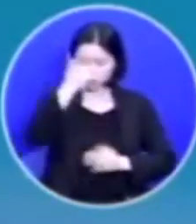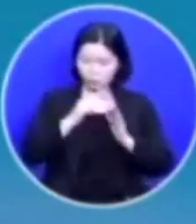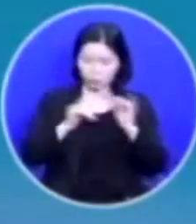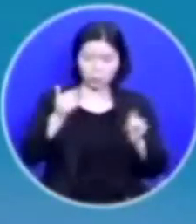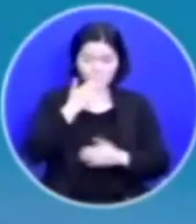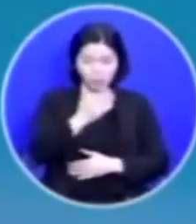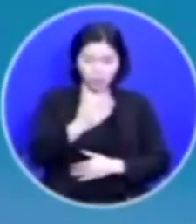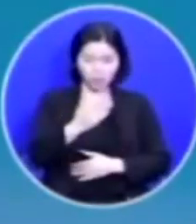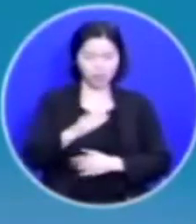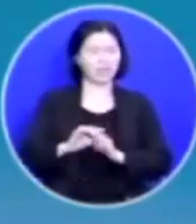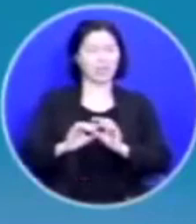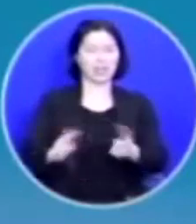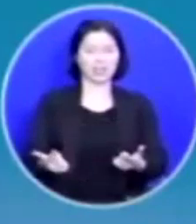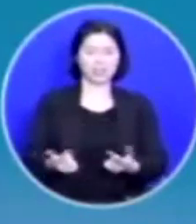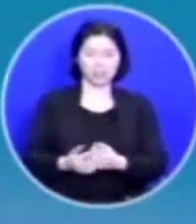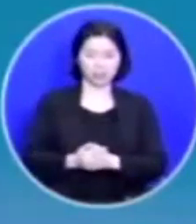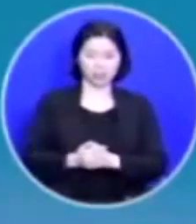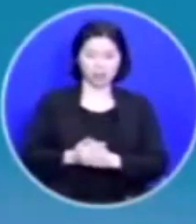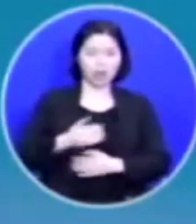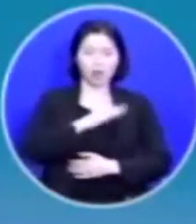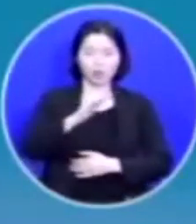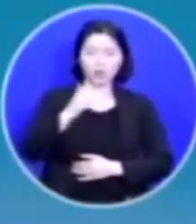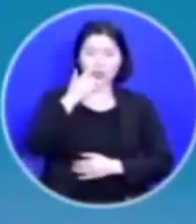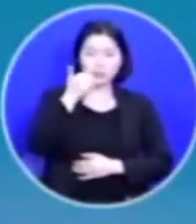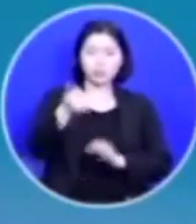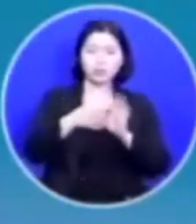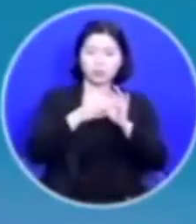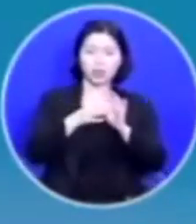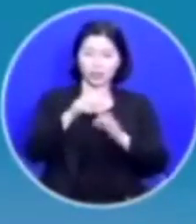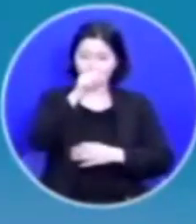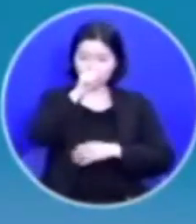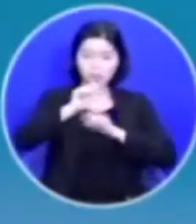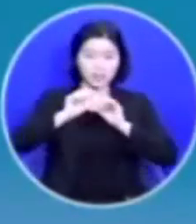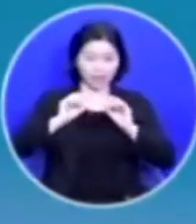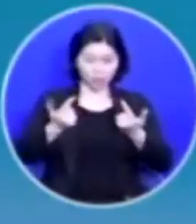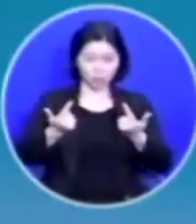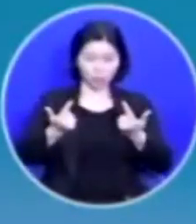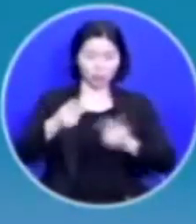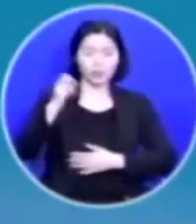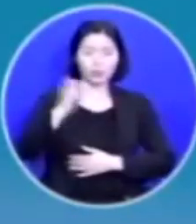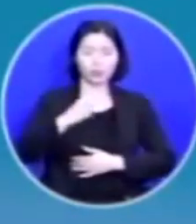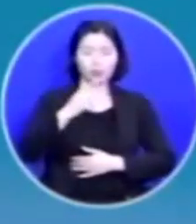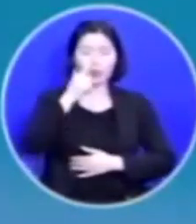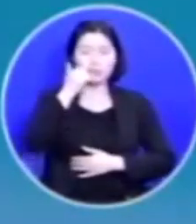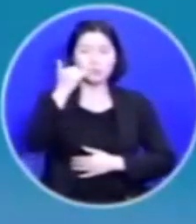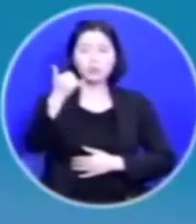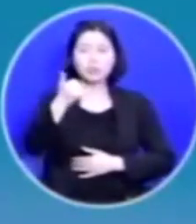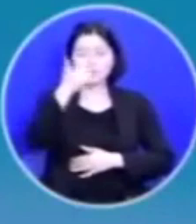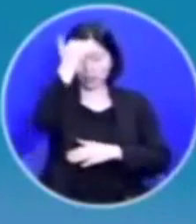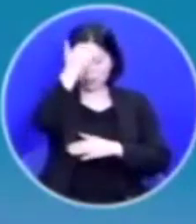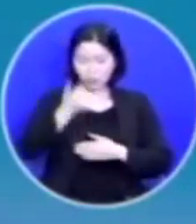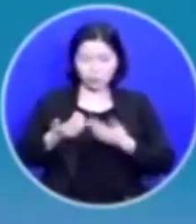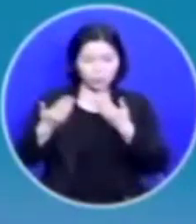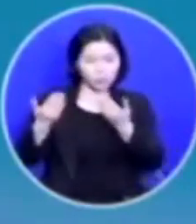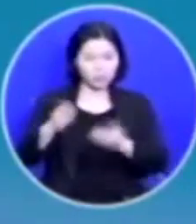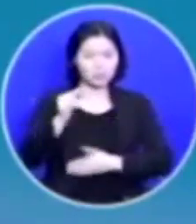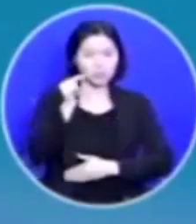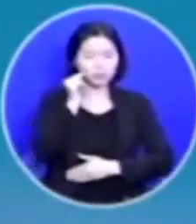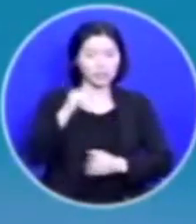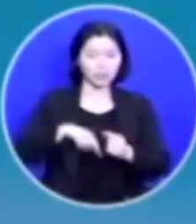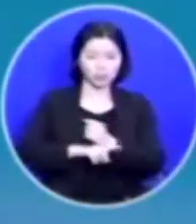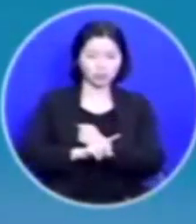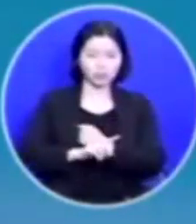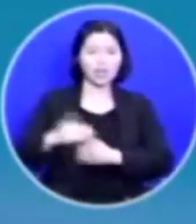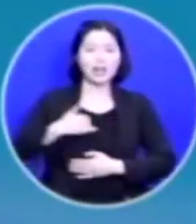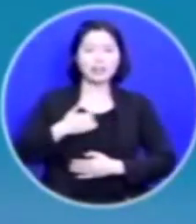우리가 부모님과의 관계가 안 좋아지고 내가 부모님에게 효도하지 못하는 데는 우리의